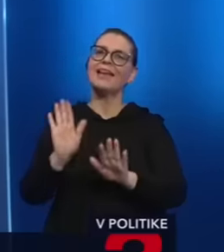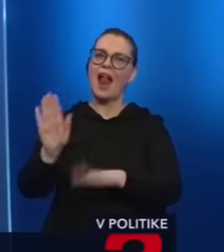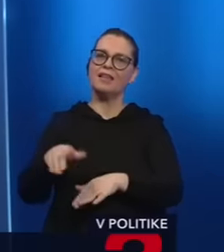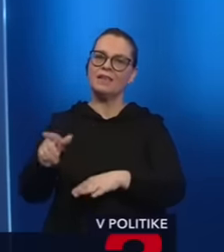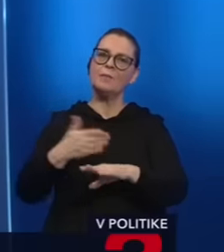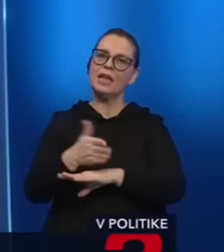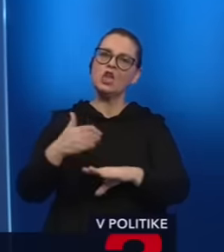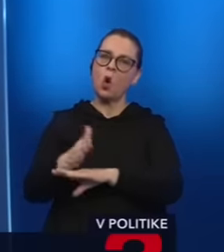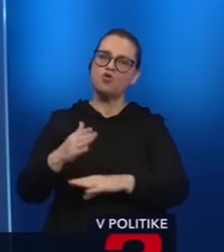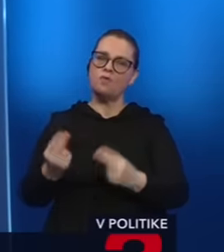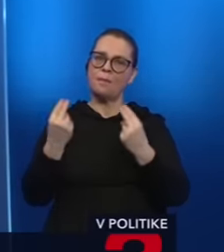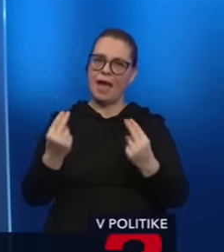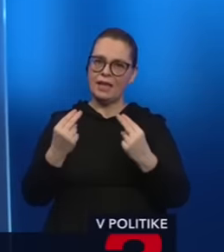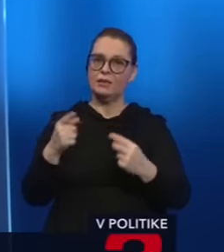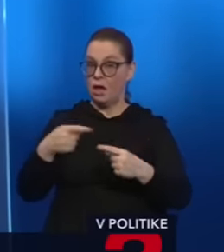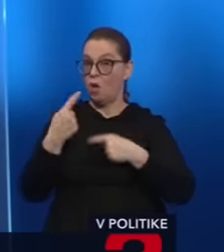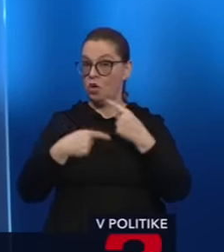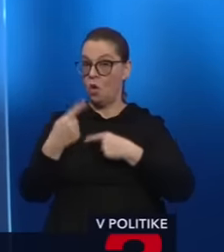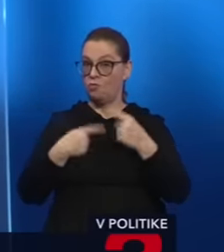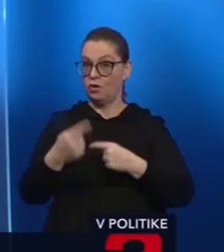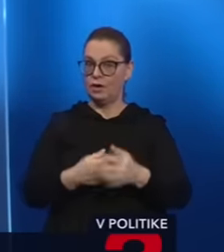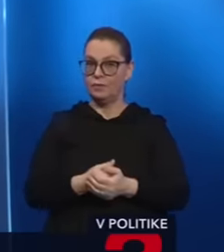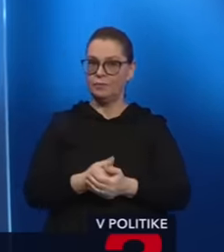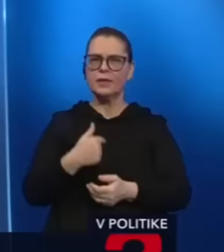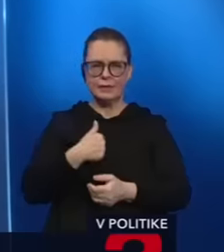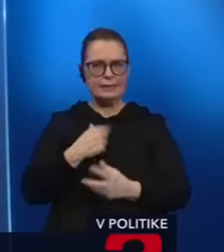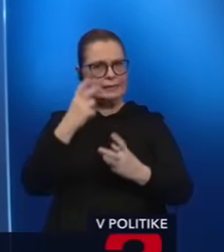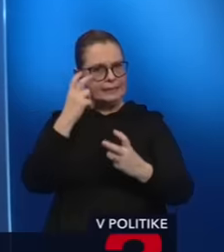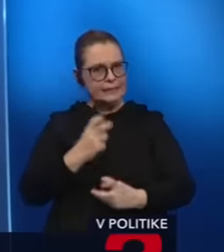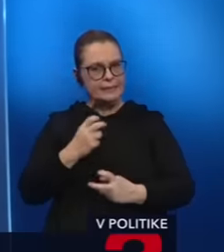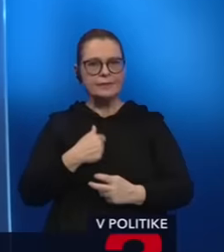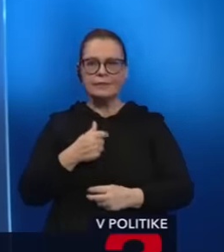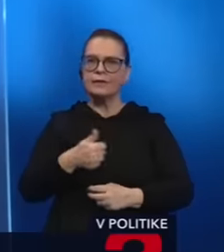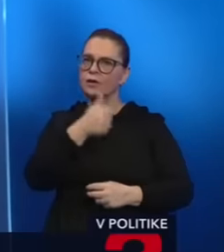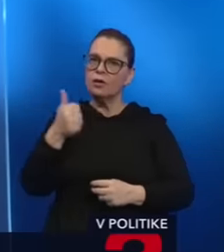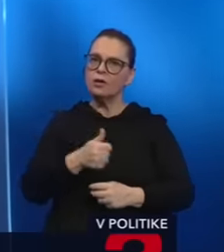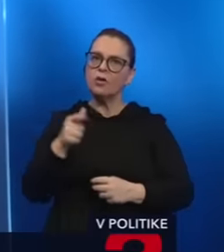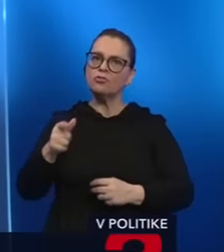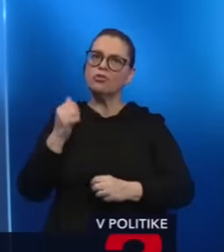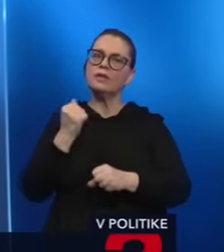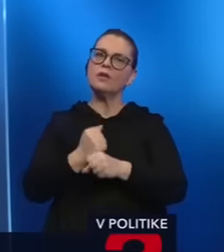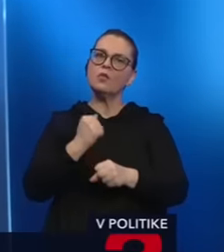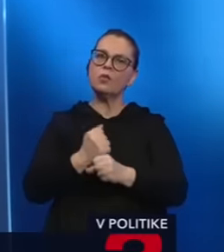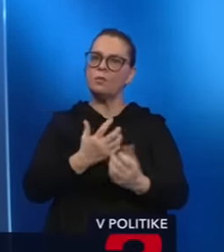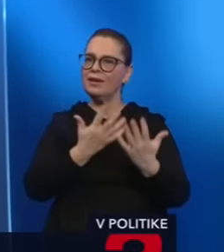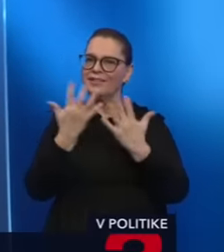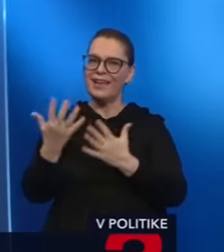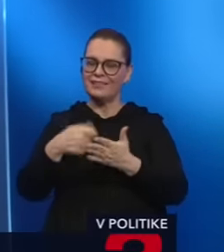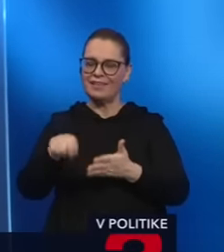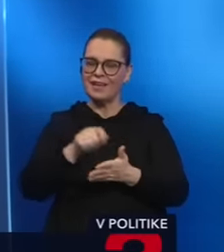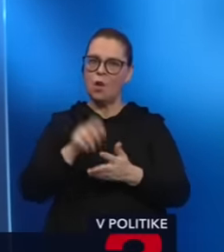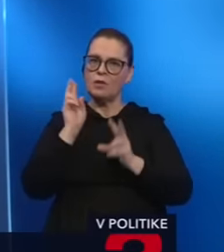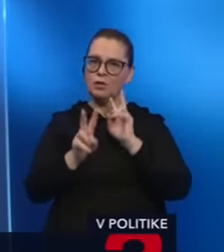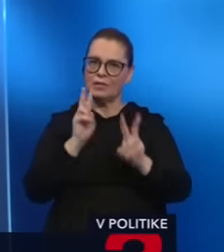teda rozprávali. Mňa tiež boli to, že vy ste ročne stávali 10 kilometrov diálni. Mňa tiež,